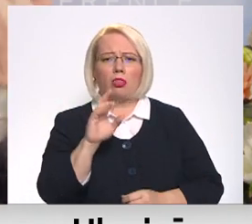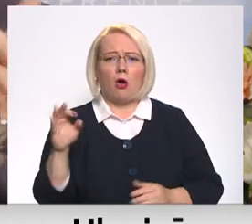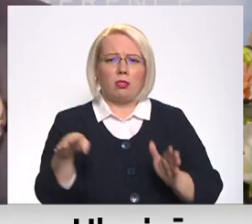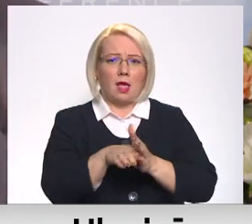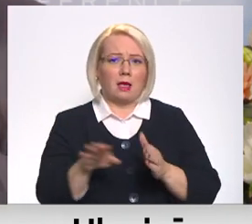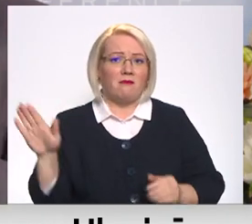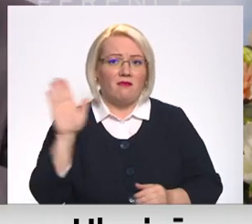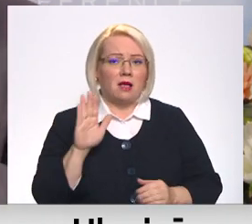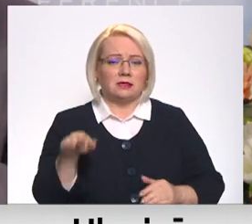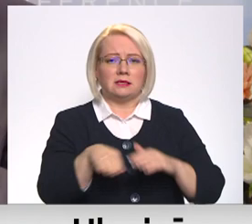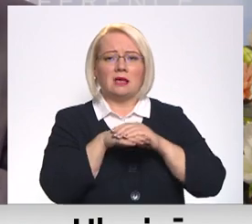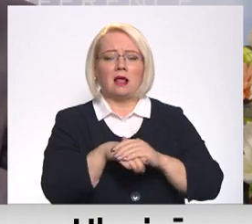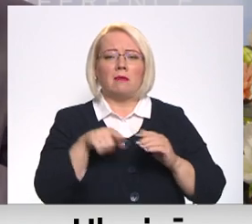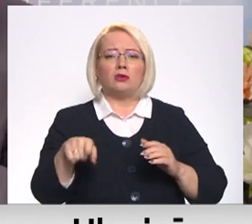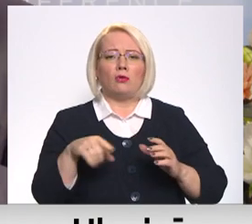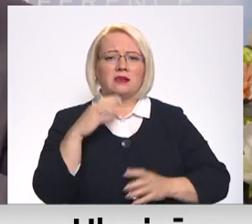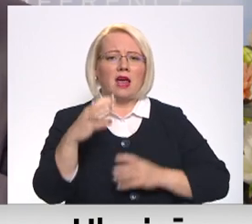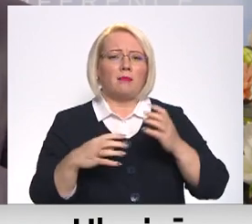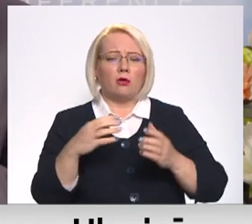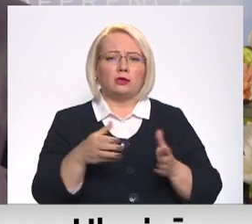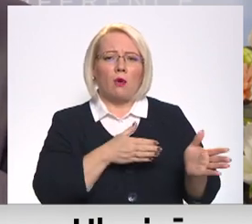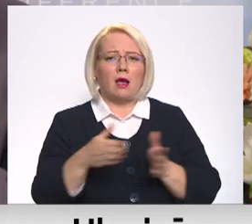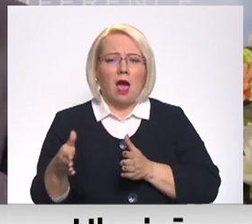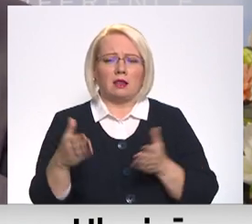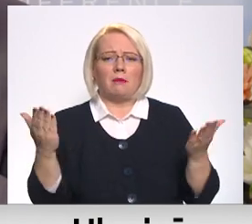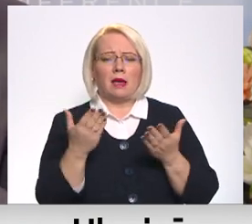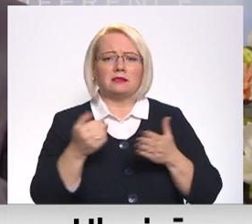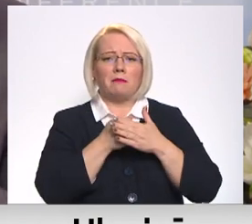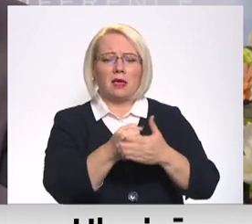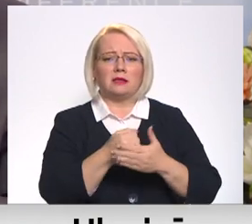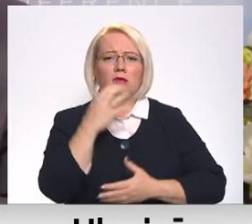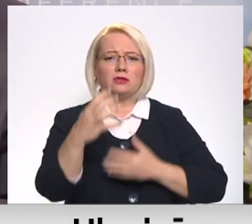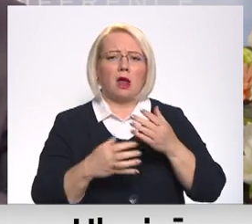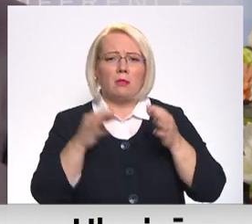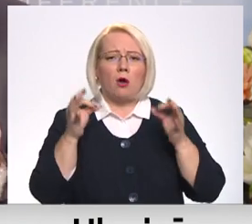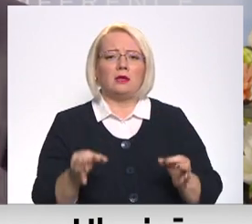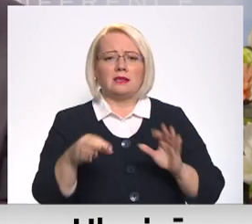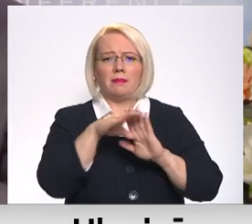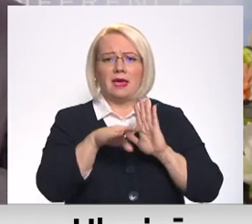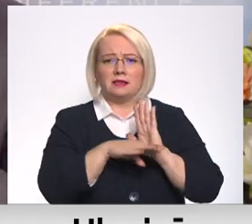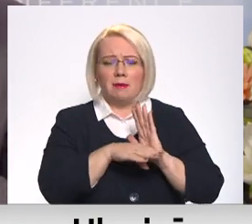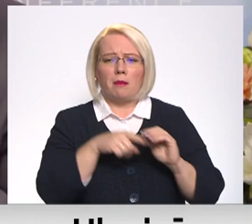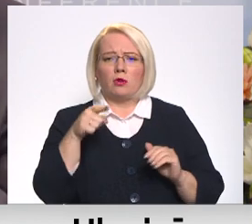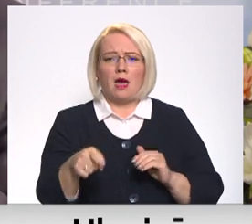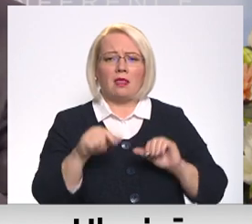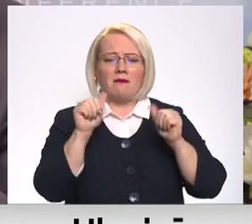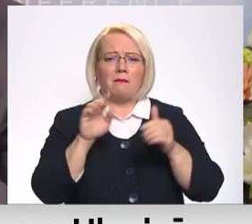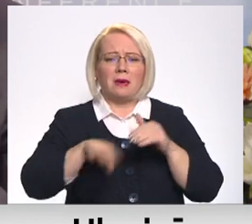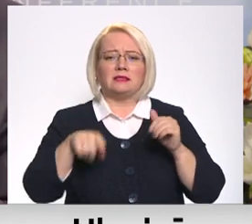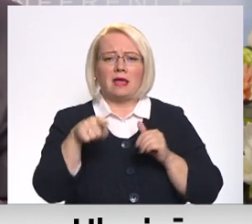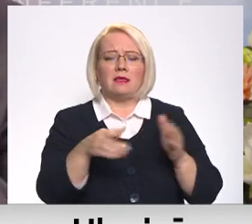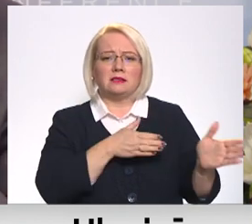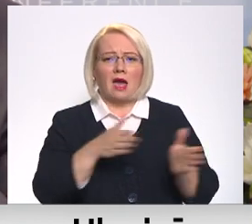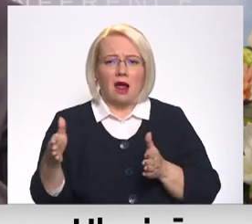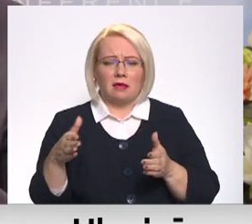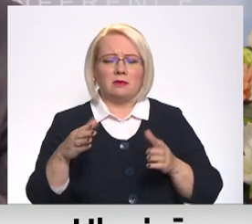Saglabāt šo startātisko kārtību, kas ir balstīta uz startātiskajām tiesībām. Jo bez šāda veida kārtības pasaulē iestātos militārs